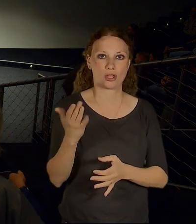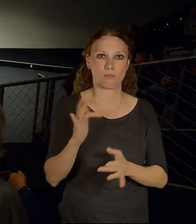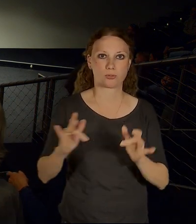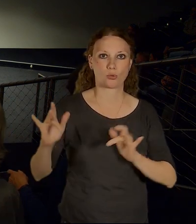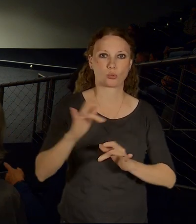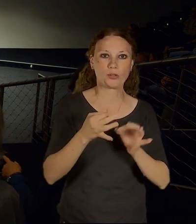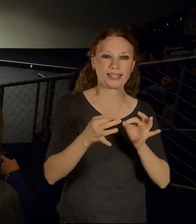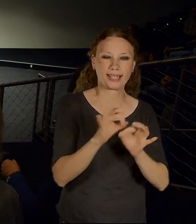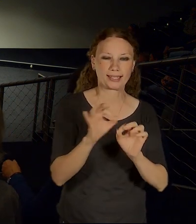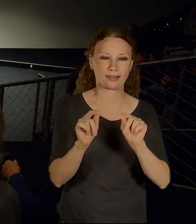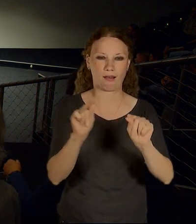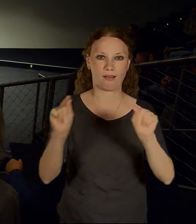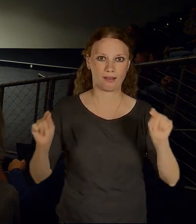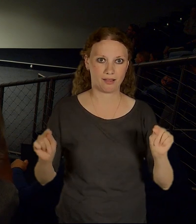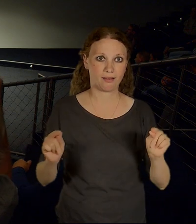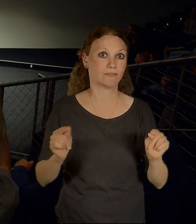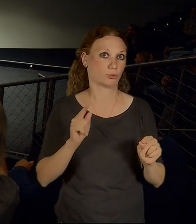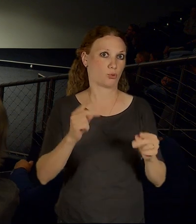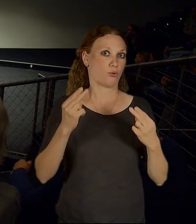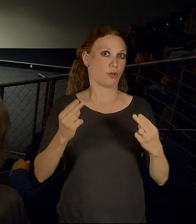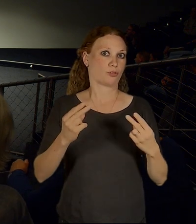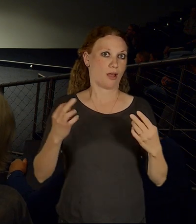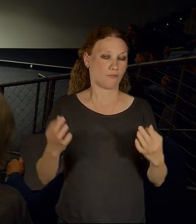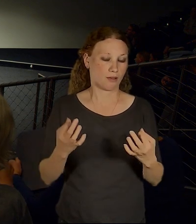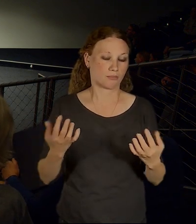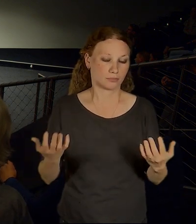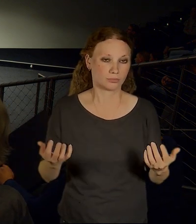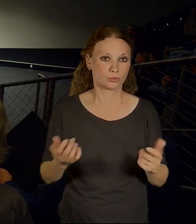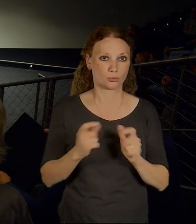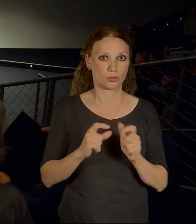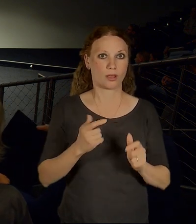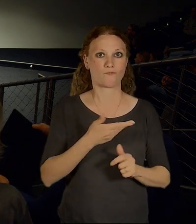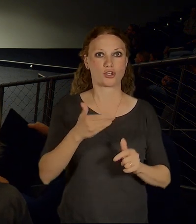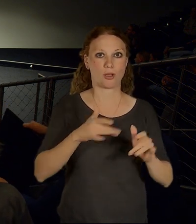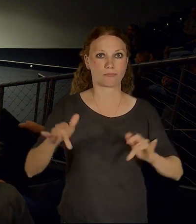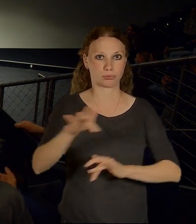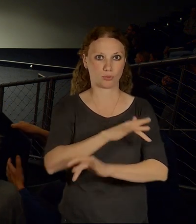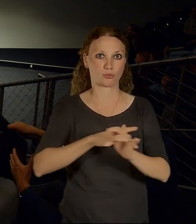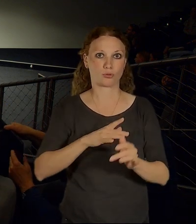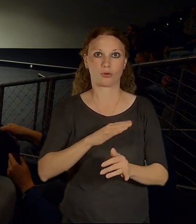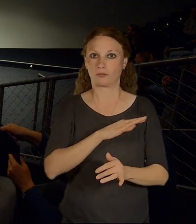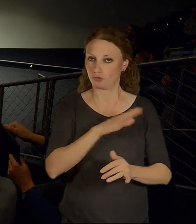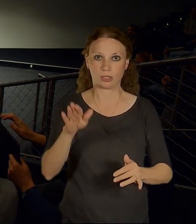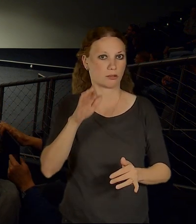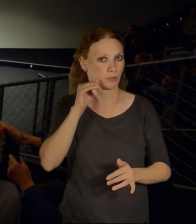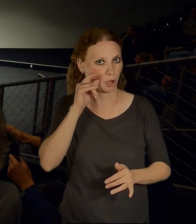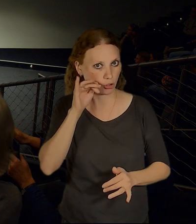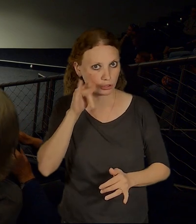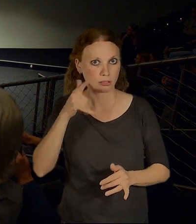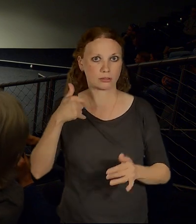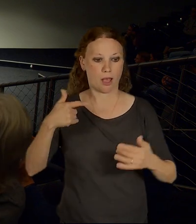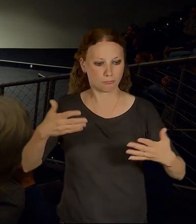protože veřejný prostor, do kontaktu s veřejným prostorem přichází každý z nás denně. Takže